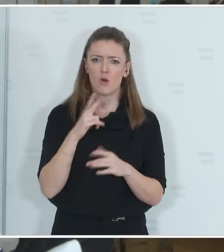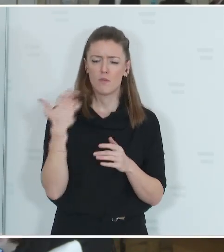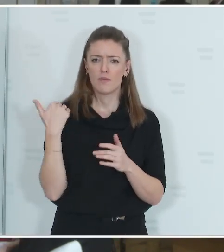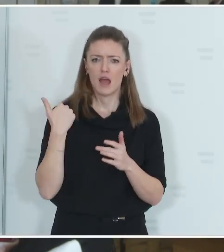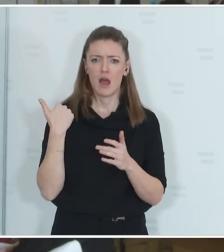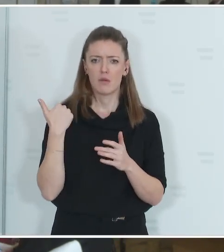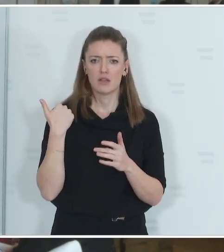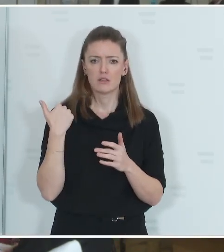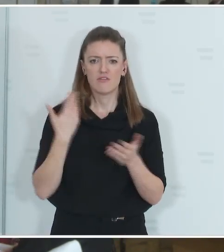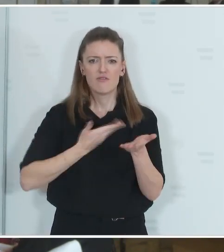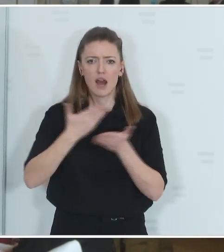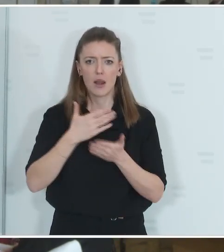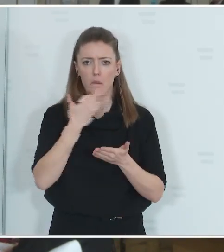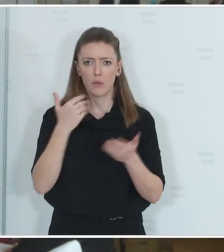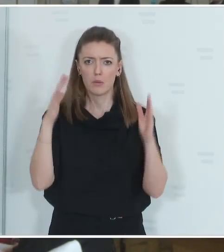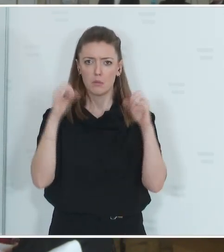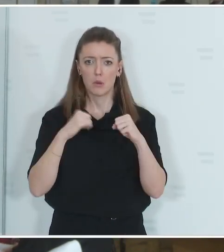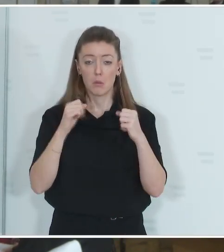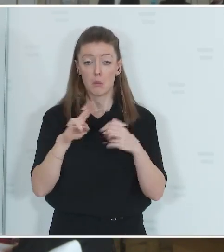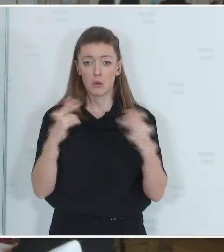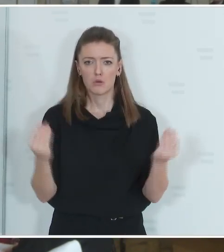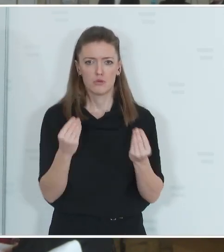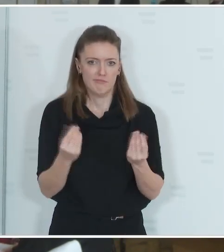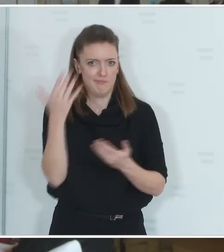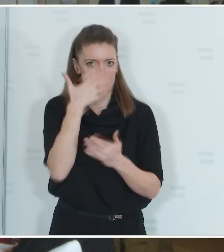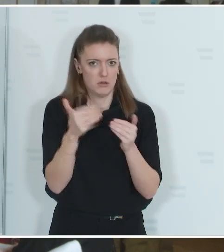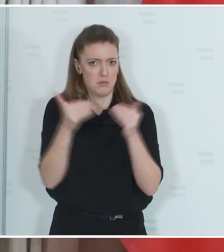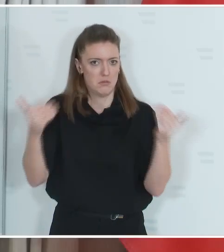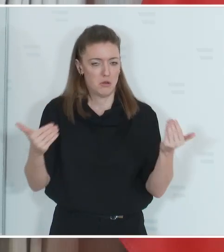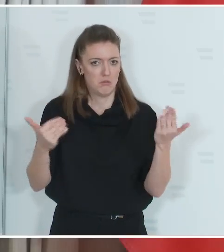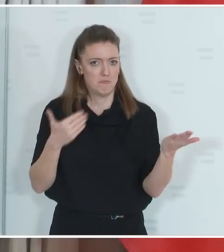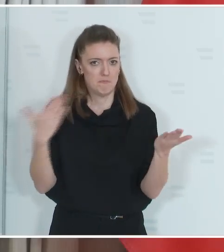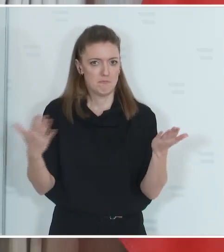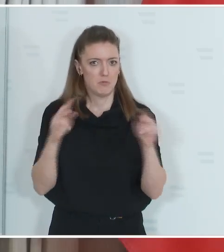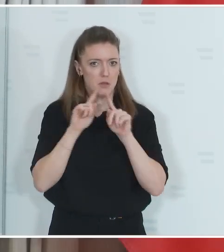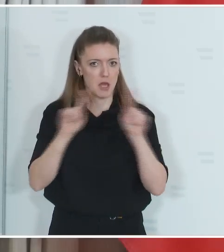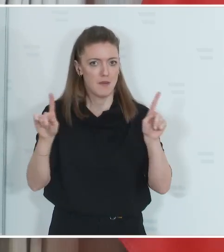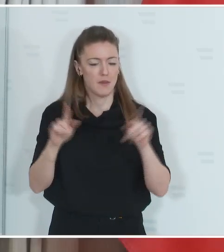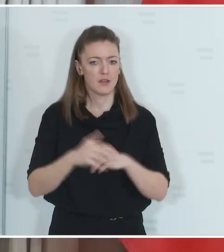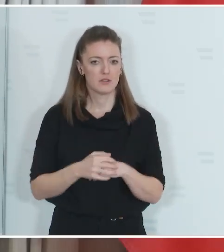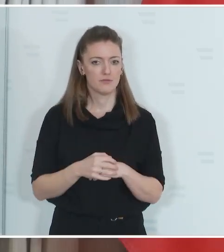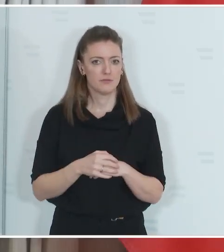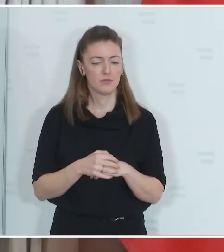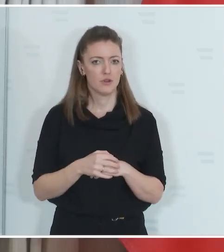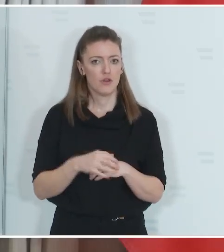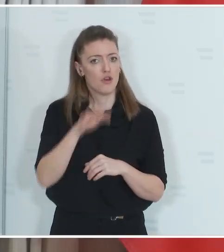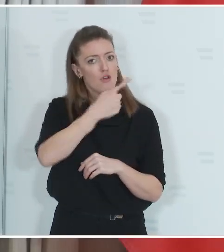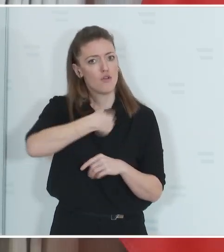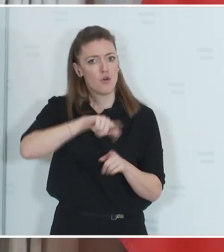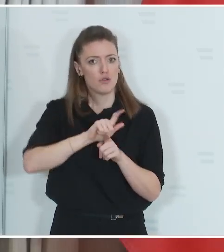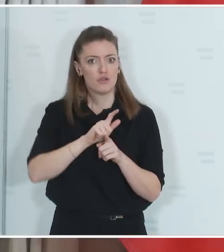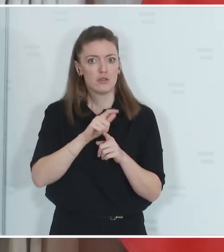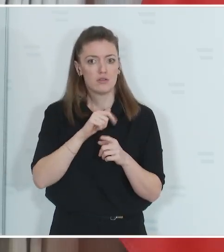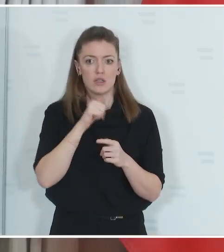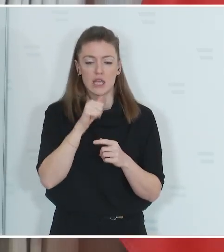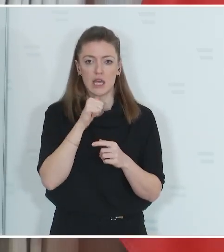Einigkeit erzielt worden ist, weil einfach unsere Vorstellungen auseinandergelegen haben. Für uns geht es natürlich nicht als